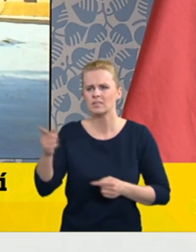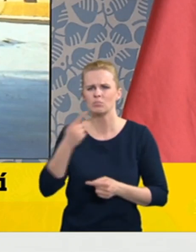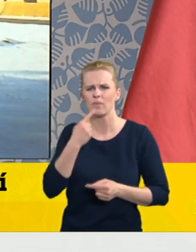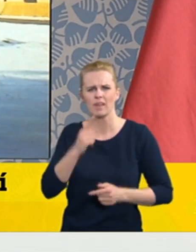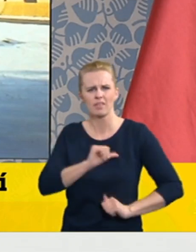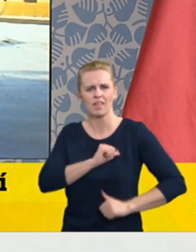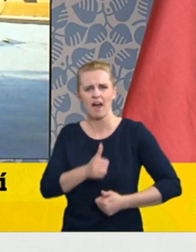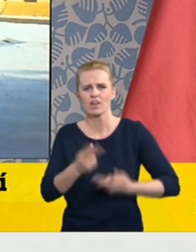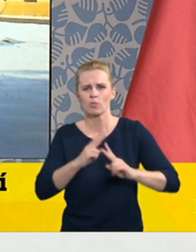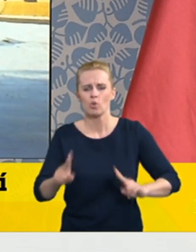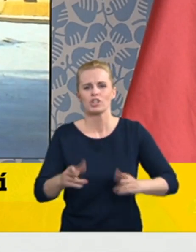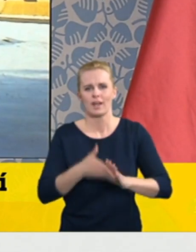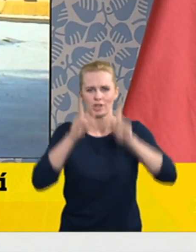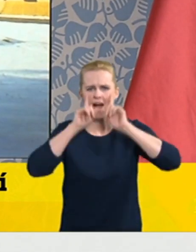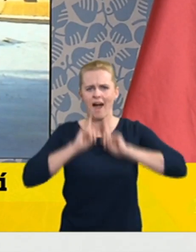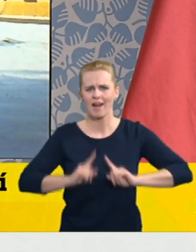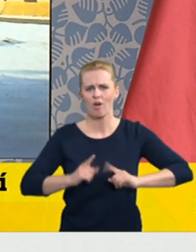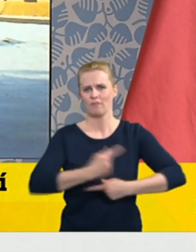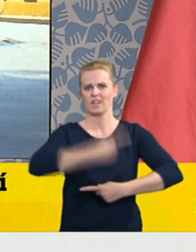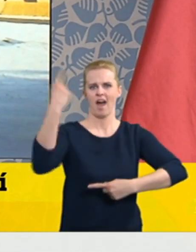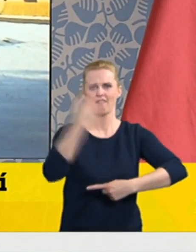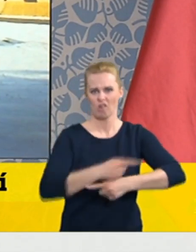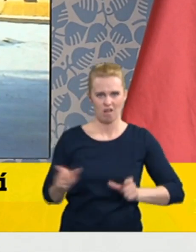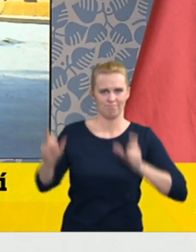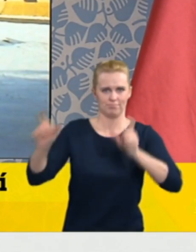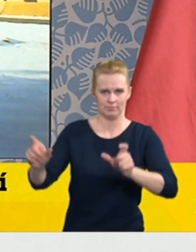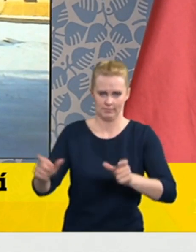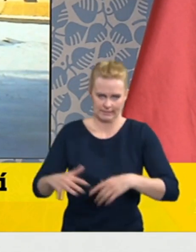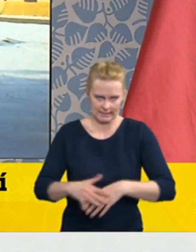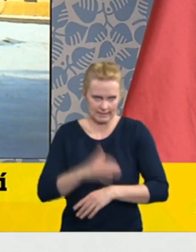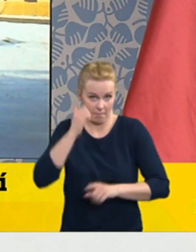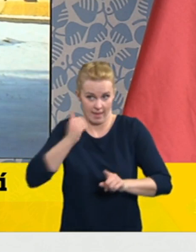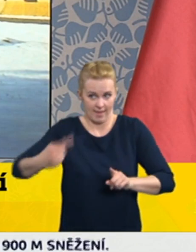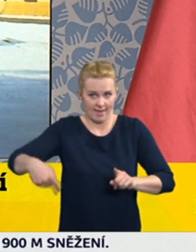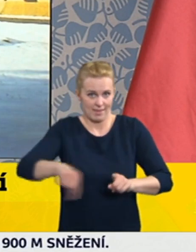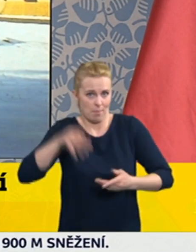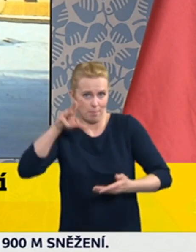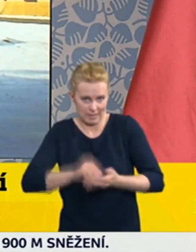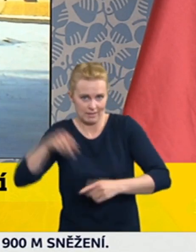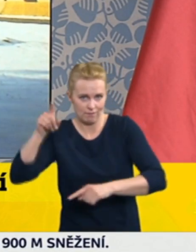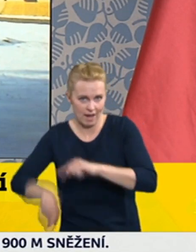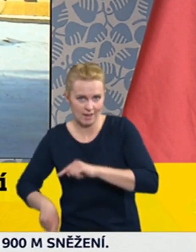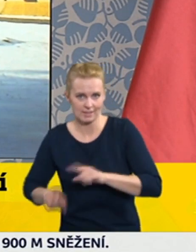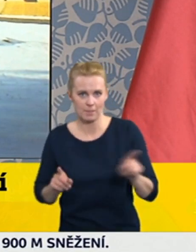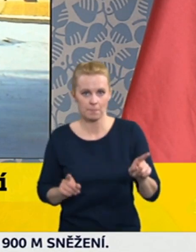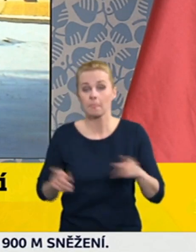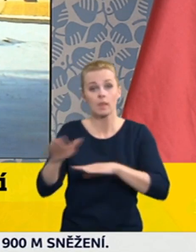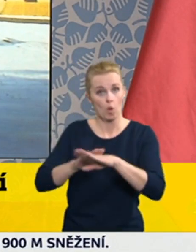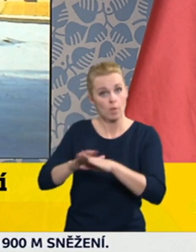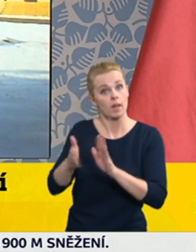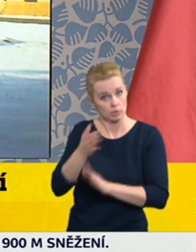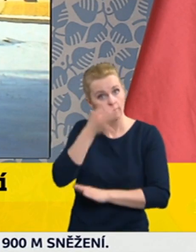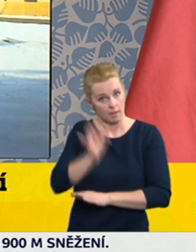před Harachou dali závoru a nikoho tam nepustili, to by asi mi s tím trochu vadilo. Takže to by musela být... funguje třeba v Německu, kde ty